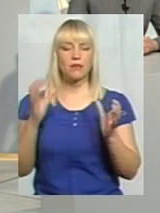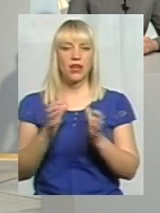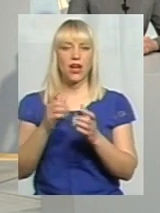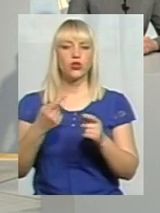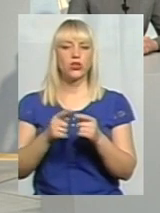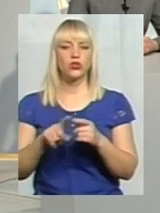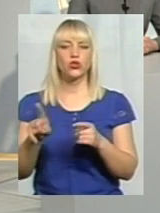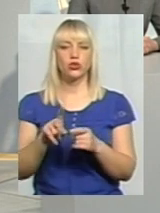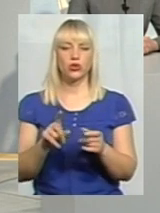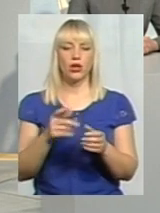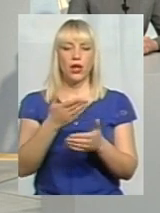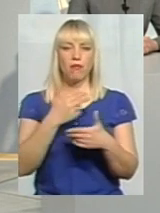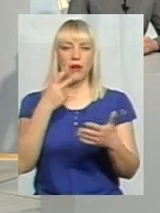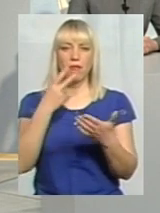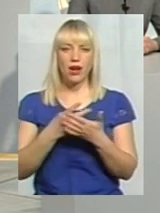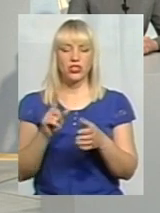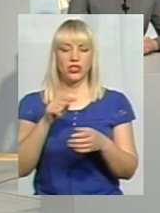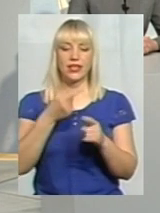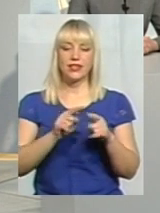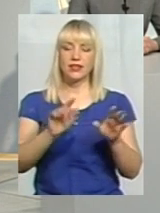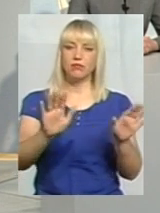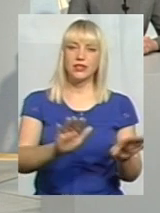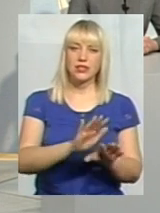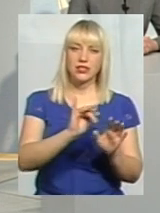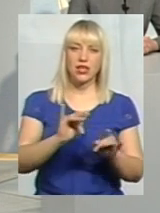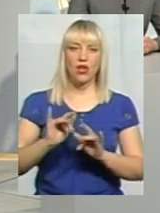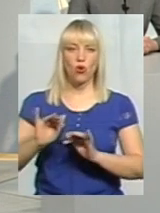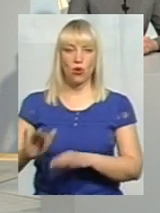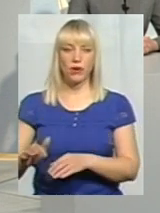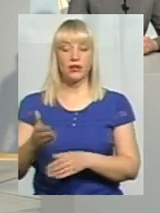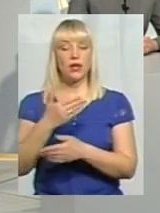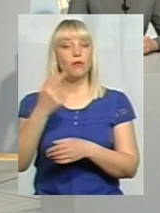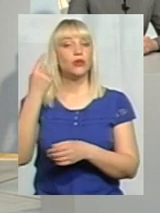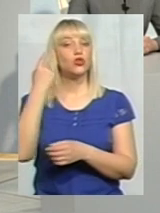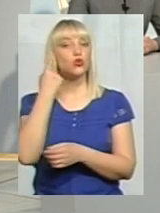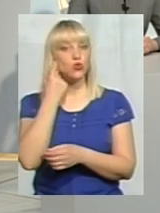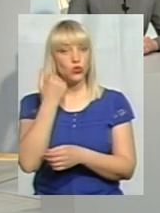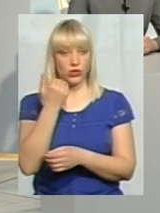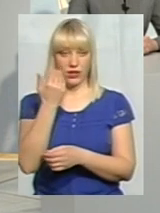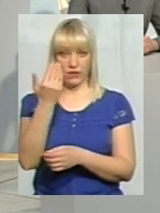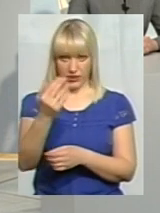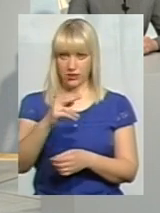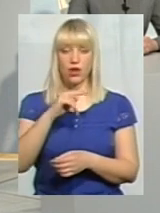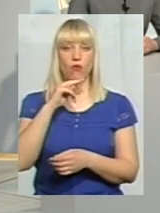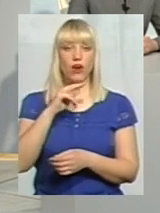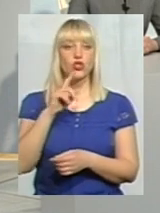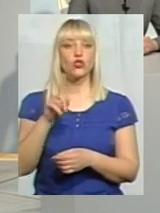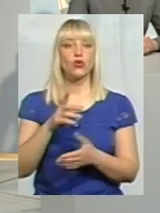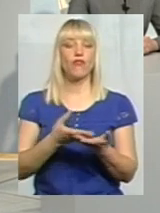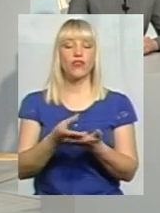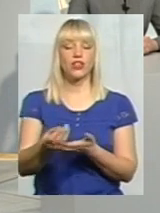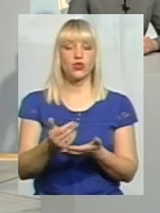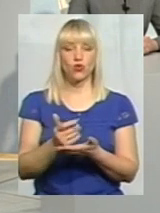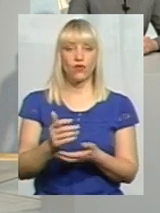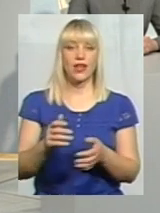ті пісні, і ті обряди. І знову ж таки, ми чули, і ви вже зауважували, що фінансування сільських будинків культури здійснюється